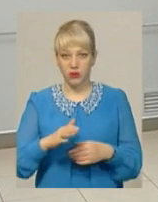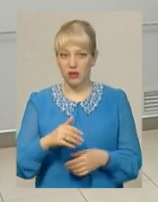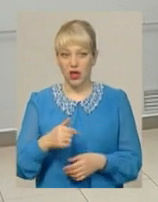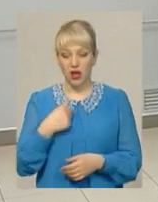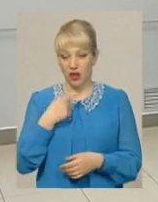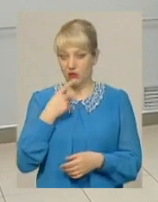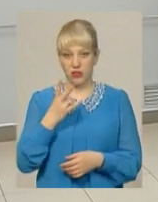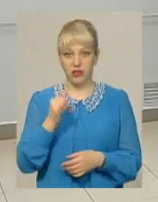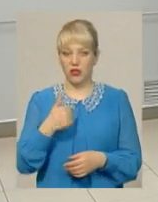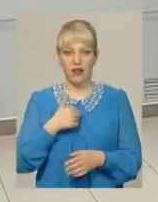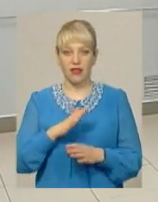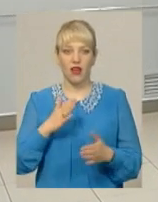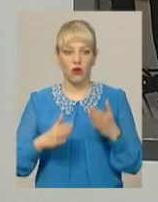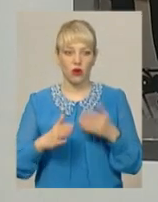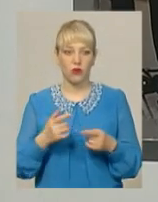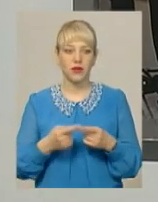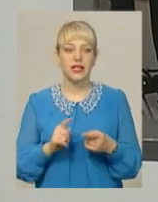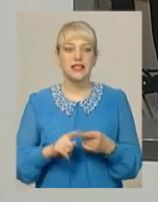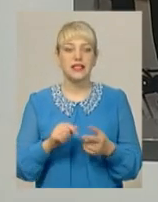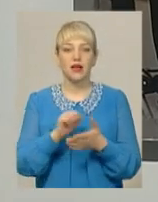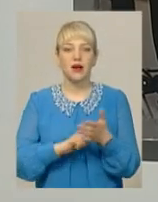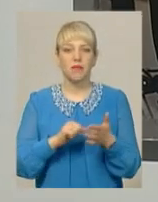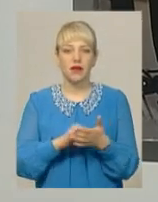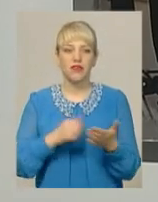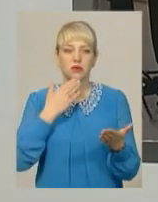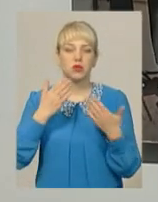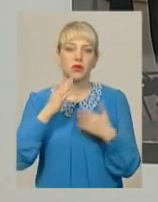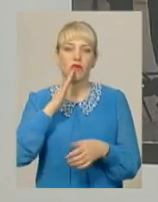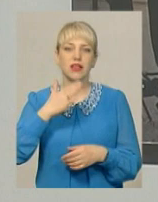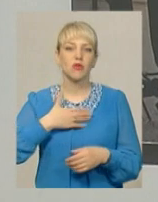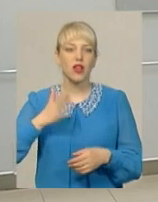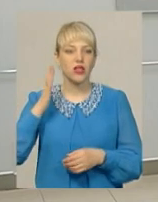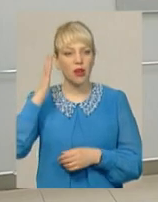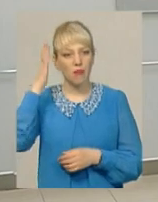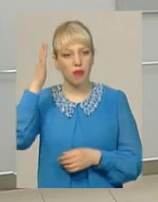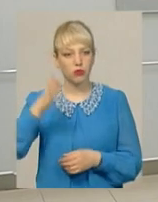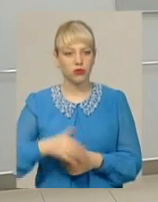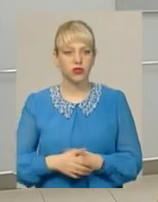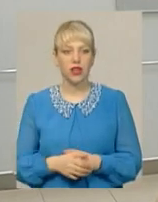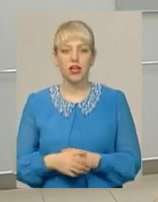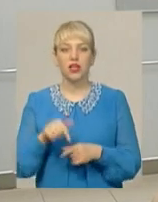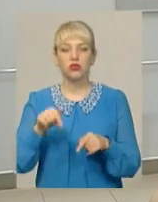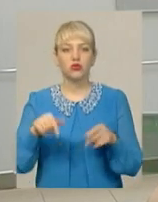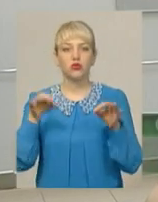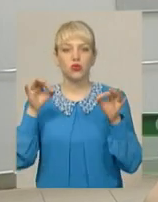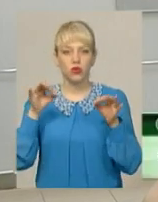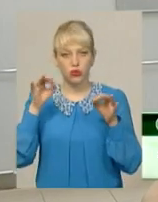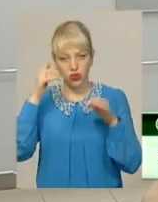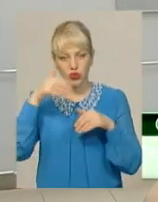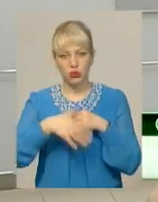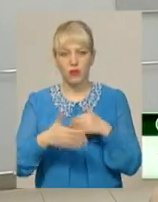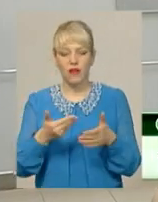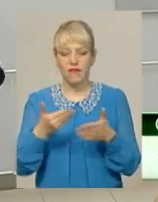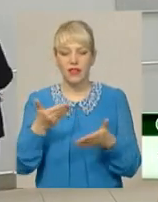автора, ця виставка привід поспілкуватись про наше майбутнє. І вона передає особливий меседж. Тут зрозумілий меседж. Від нас